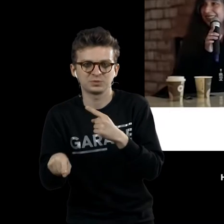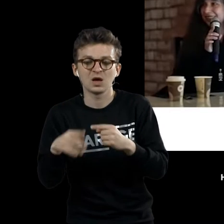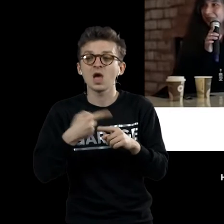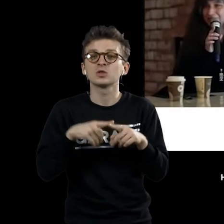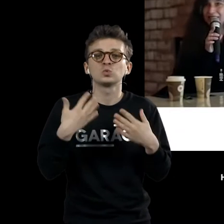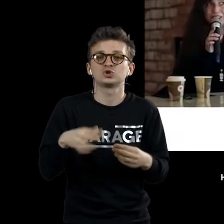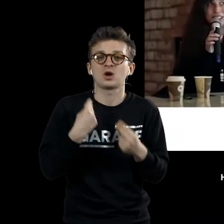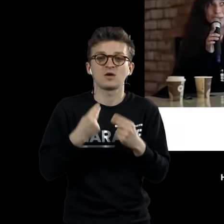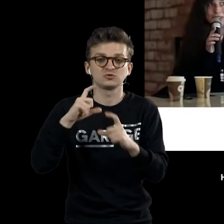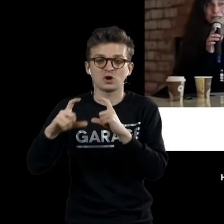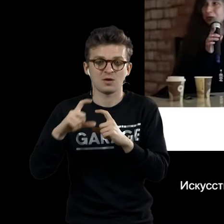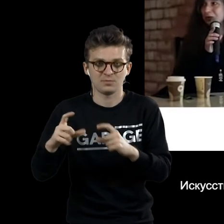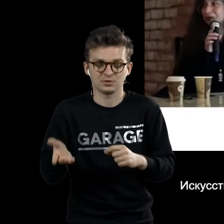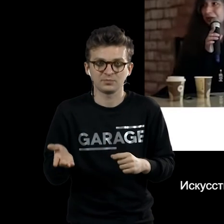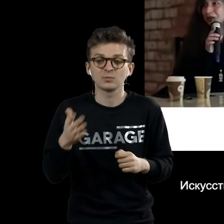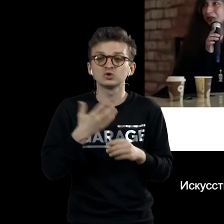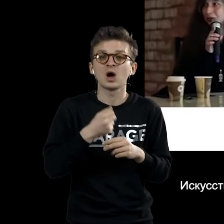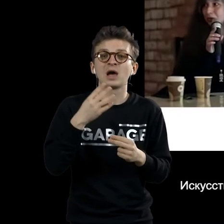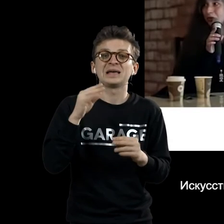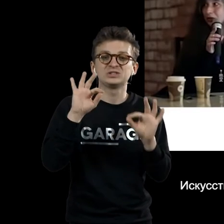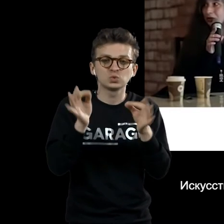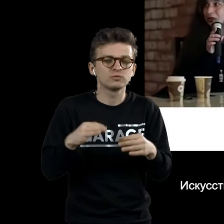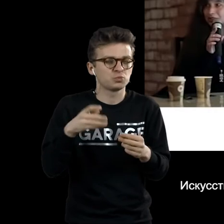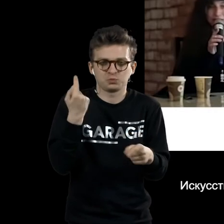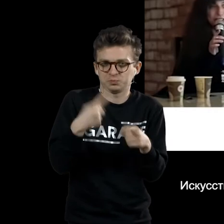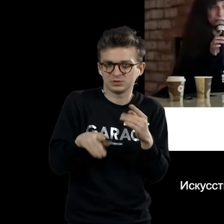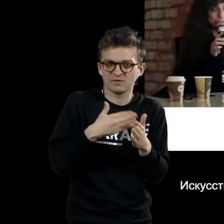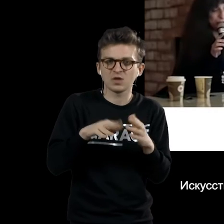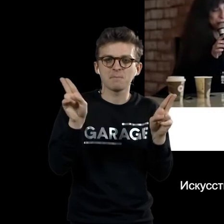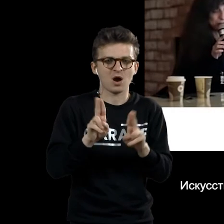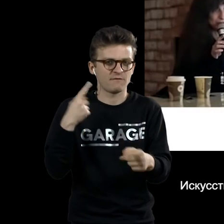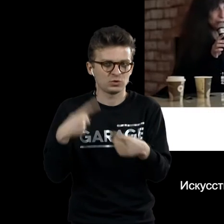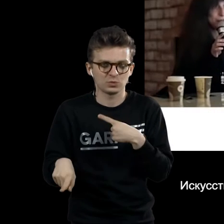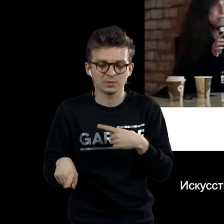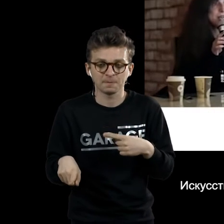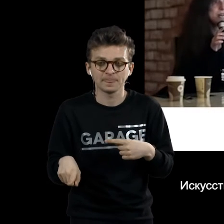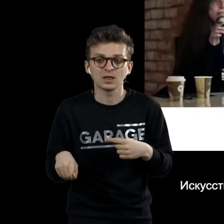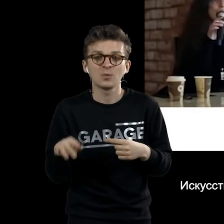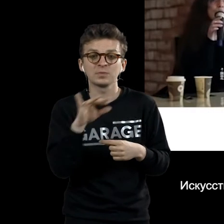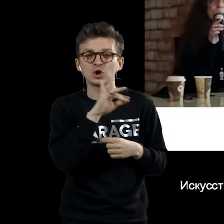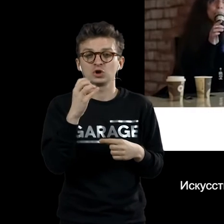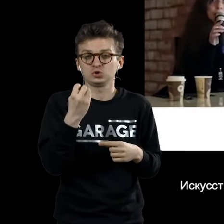уже не игра в карты, это уже игра в шахматы. Искусство становится другой игрой, она играется по другим правилам.